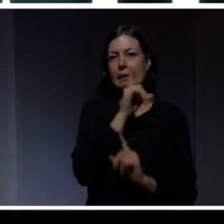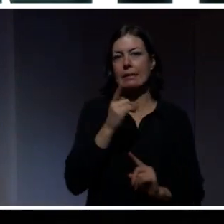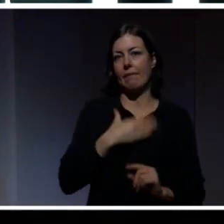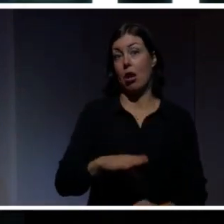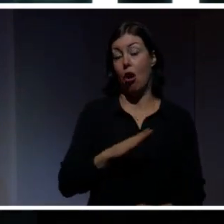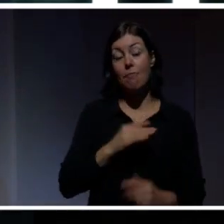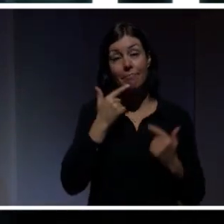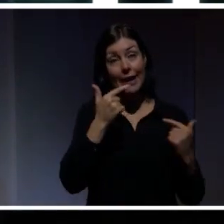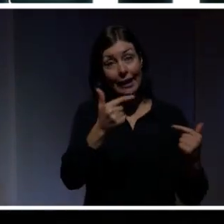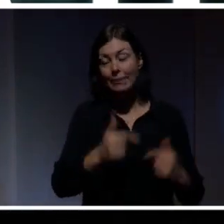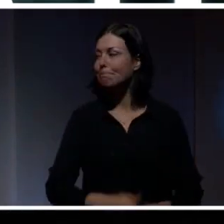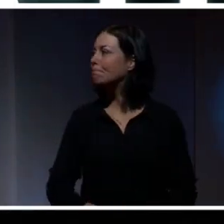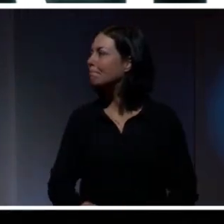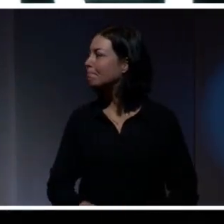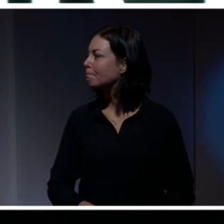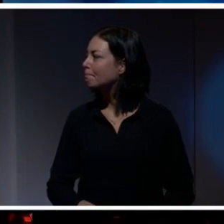Tack!